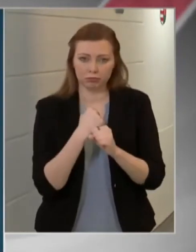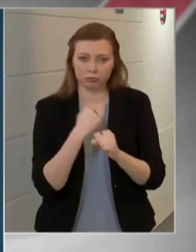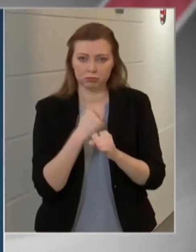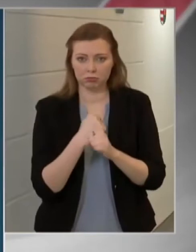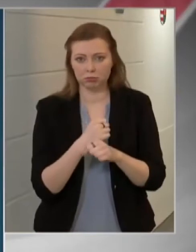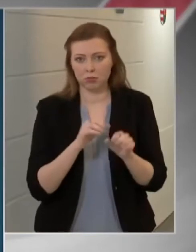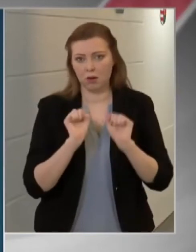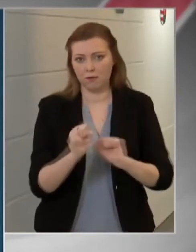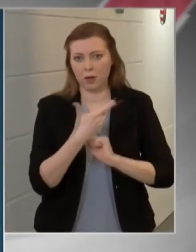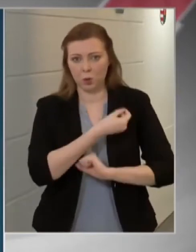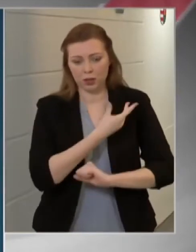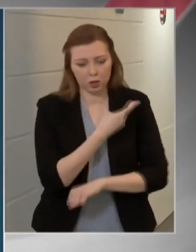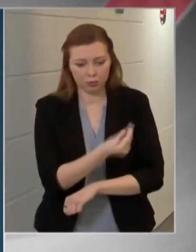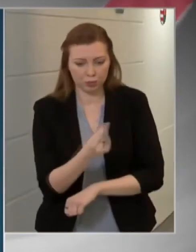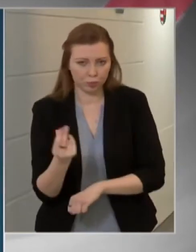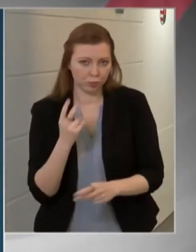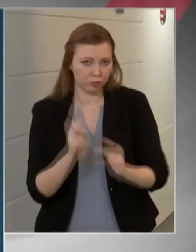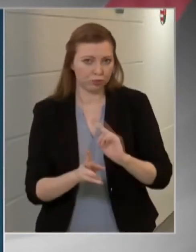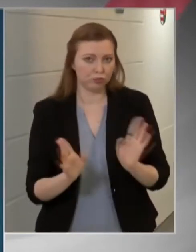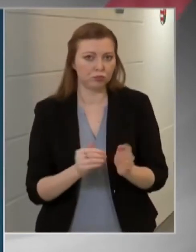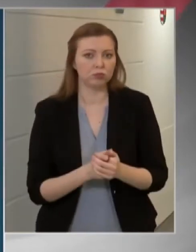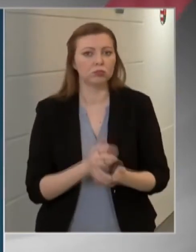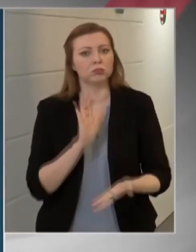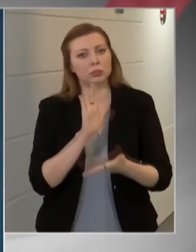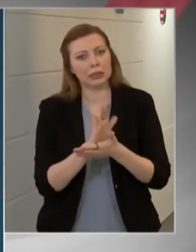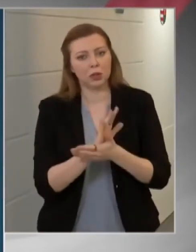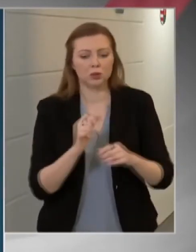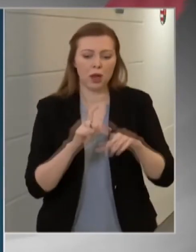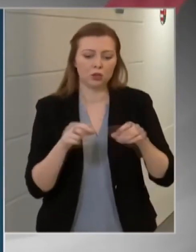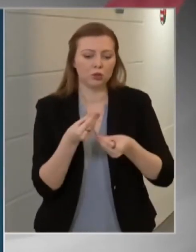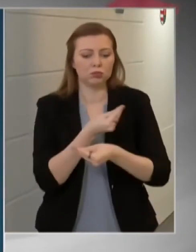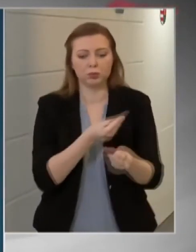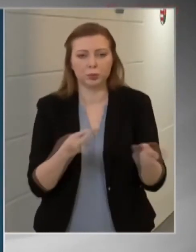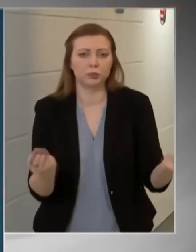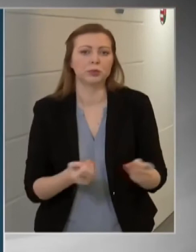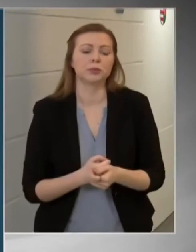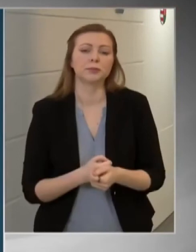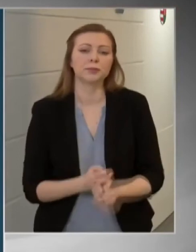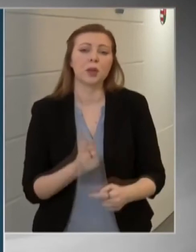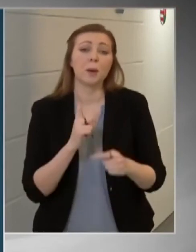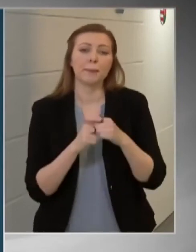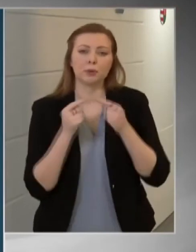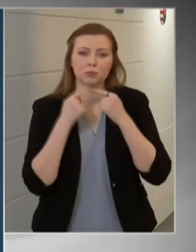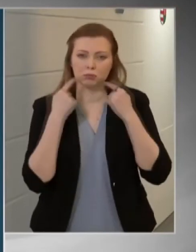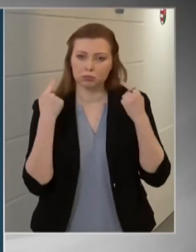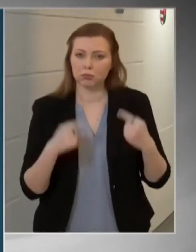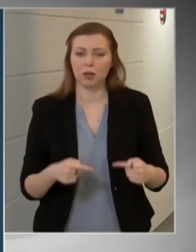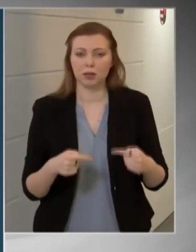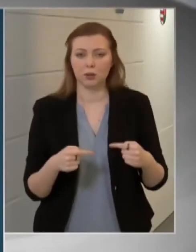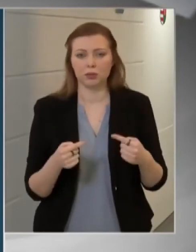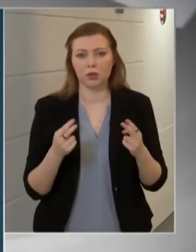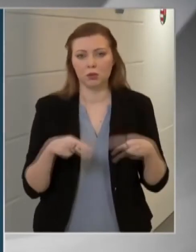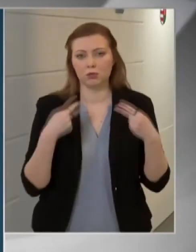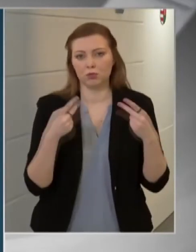a védőoltásoknak a beadását, az igazolásoknak a kiosztását, illetve meghatározni a